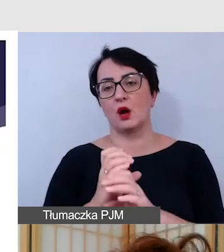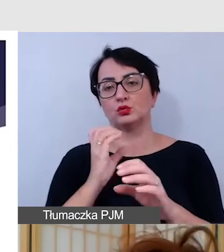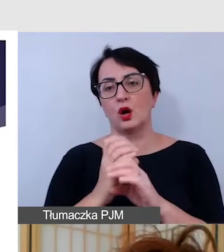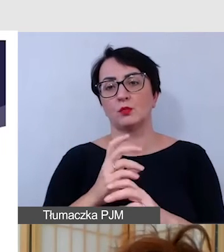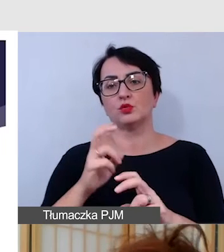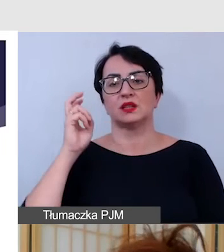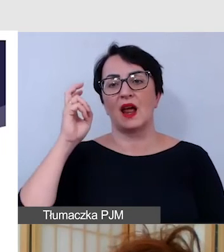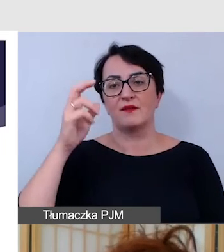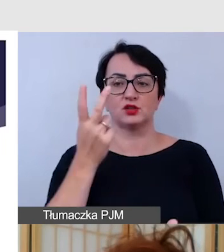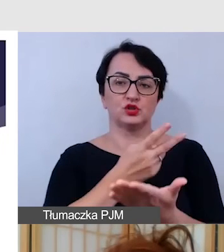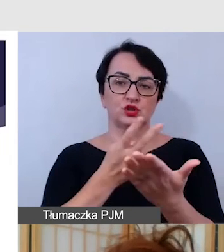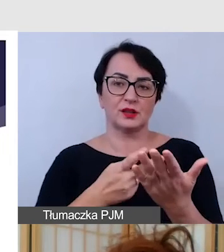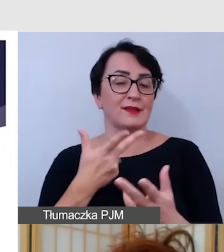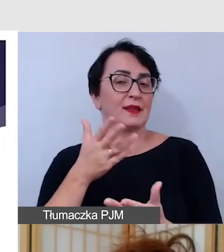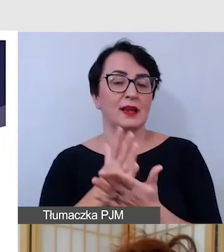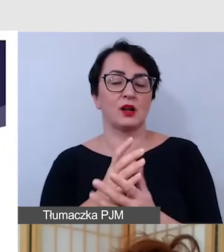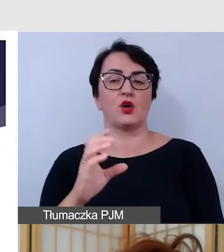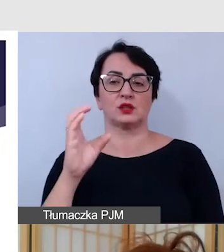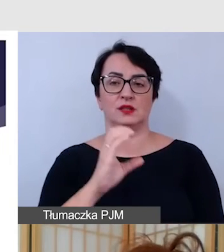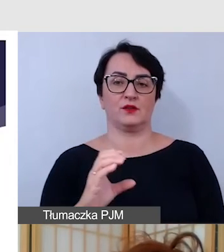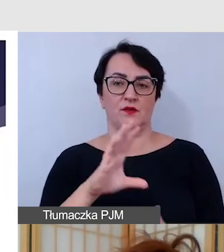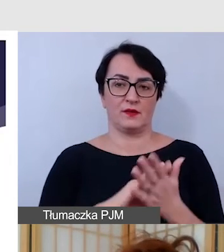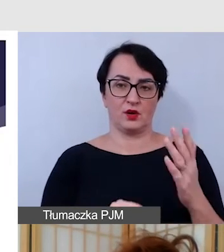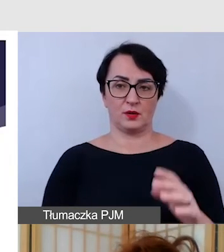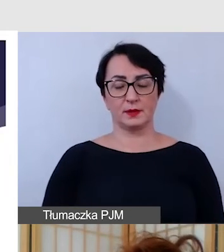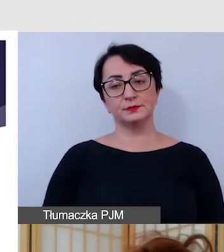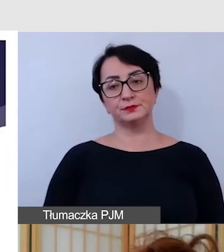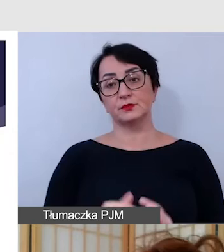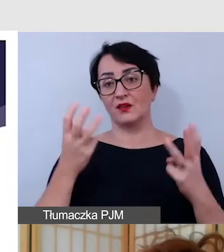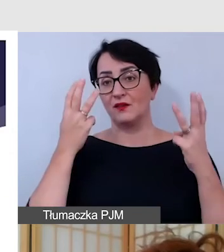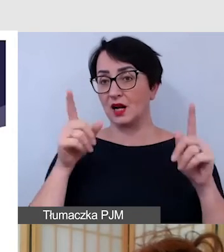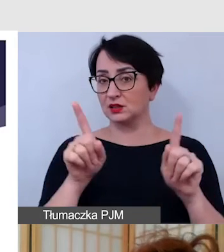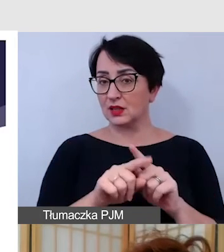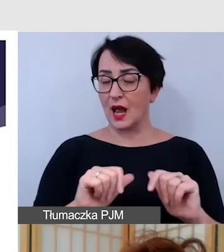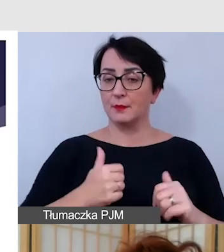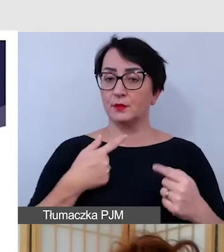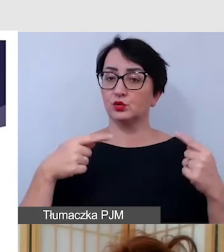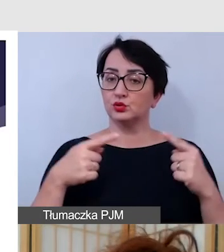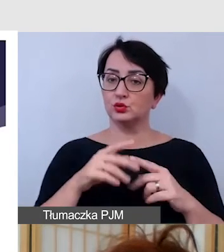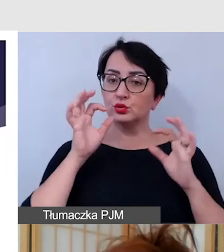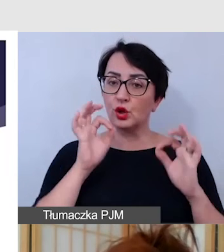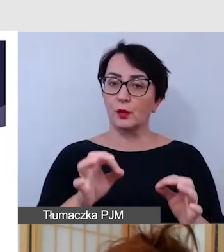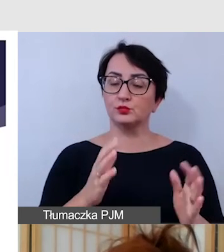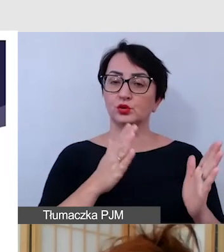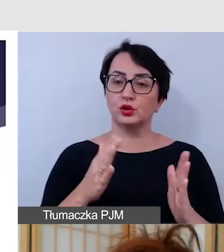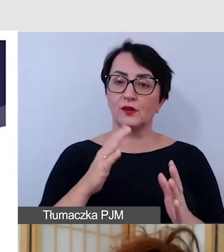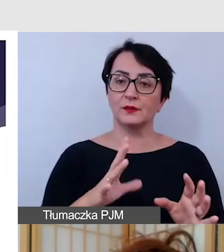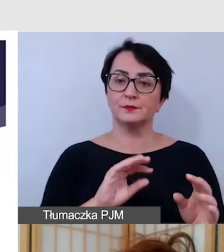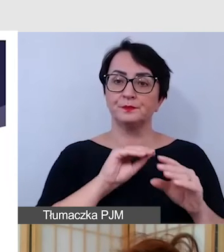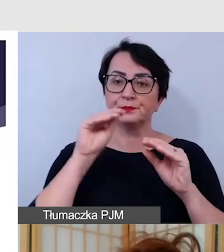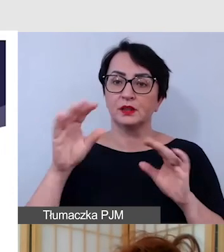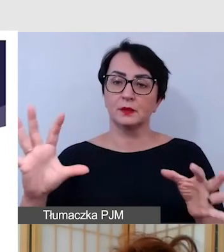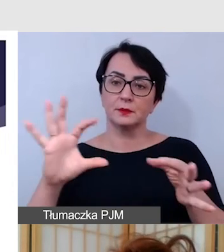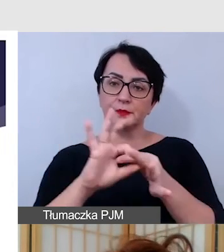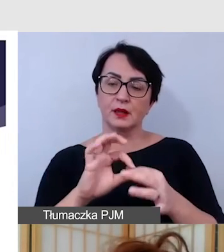niekoniecznie w formie cyfrowej. Ważne jest też, aby były tam odpowiednio przygotowane odniesienia do źródeł, które